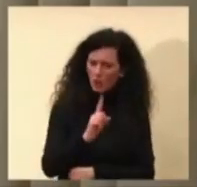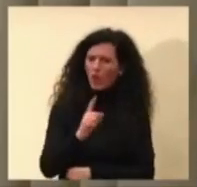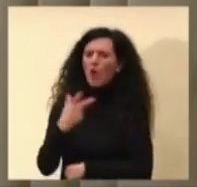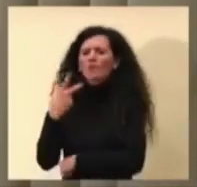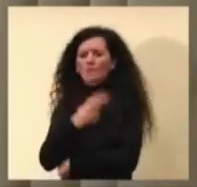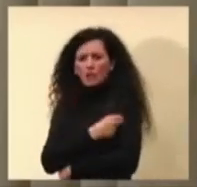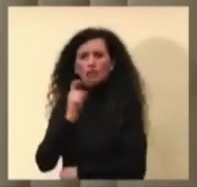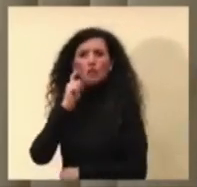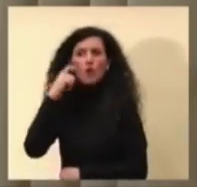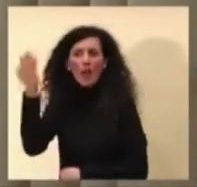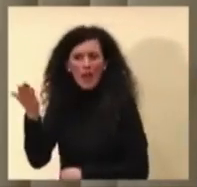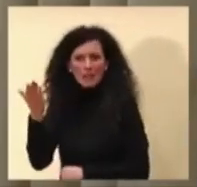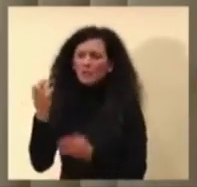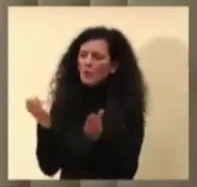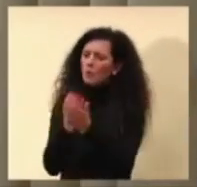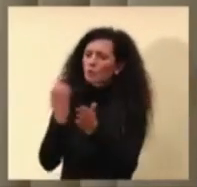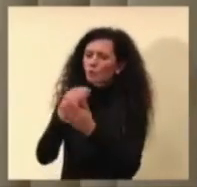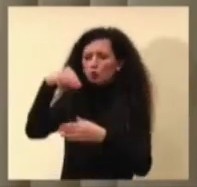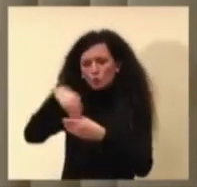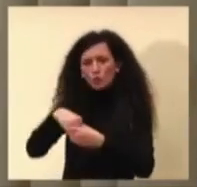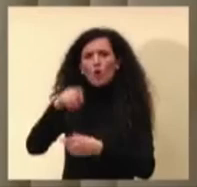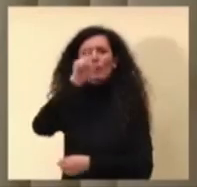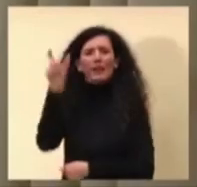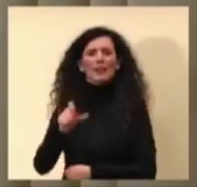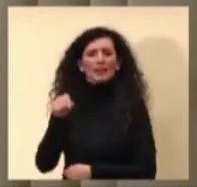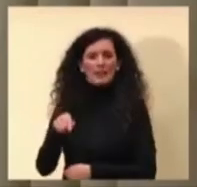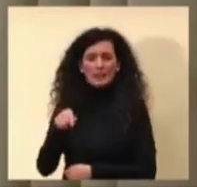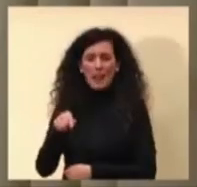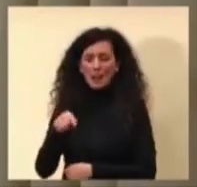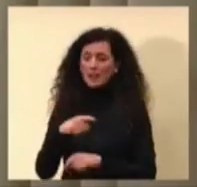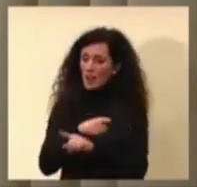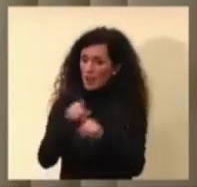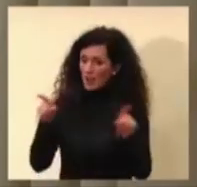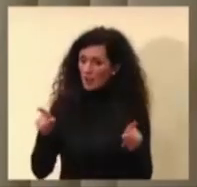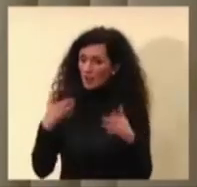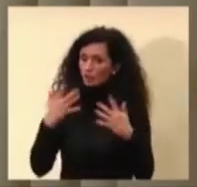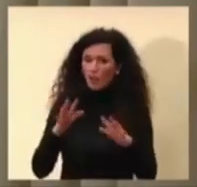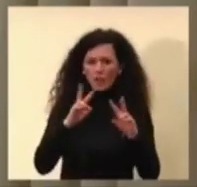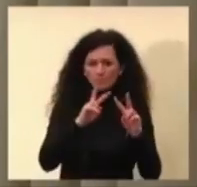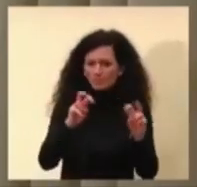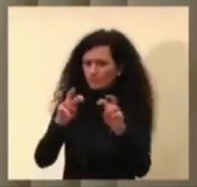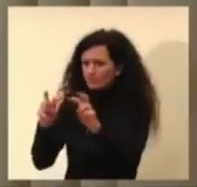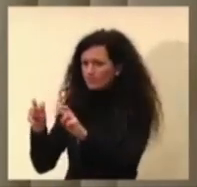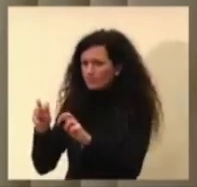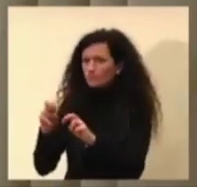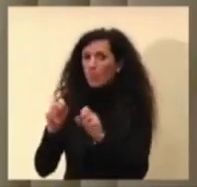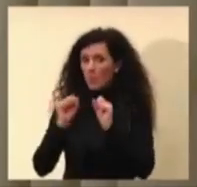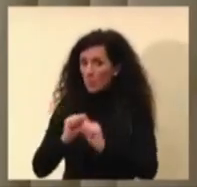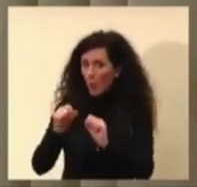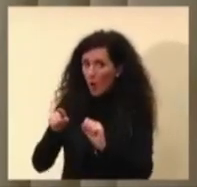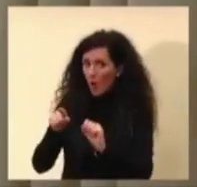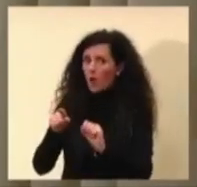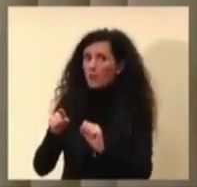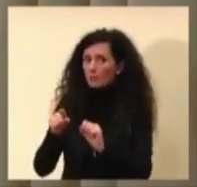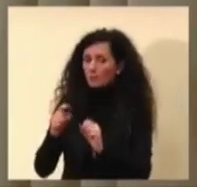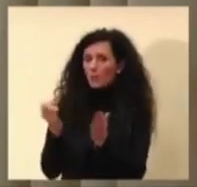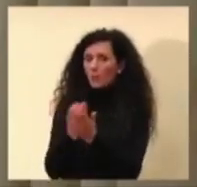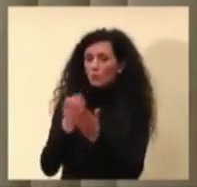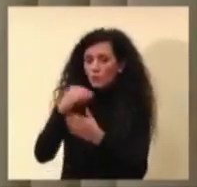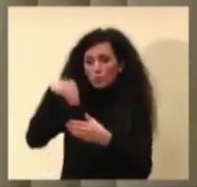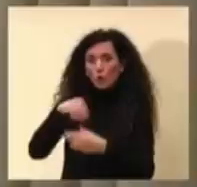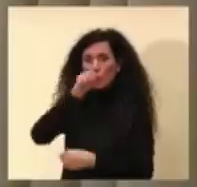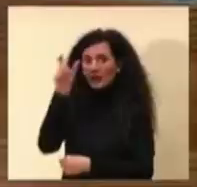esteri per produrli nel nostro Paese e se avete fatto ricognizioni rispetto a questo, rispetto a questa possibilità, se può essere una